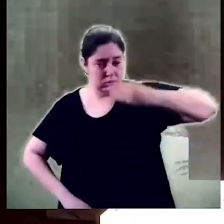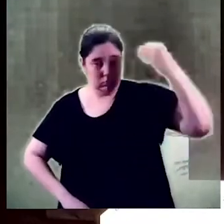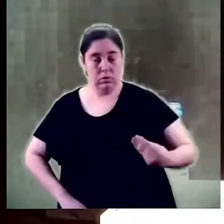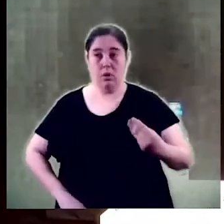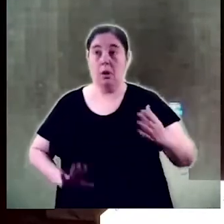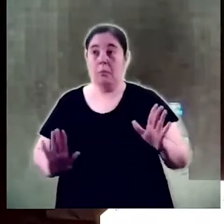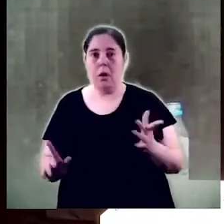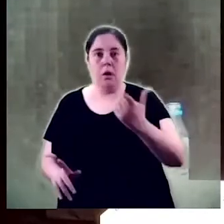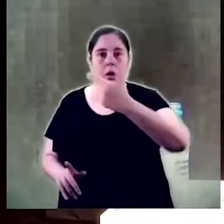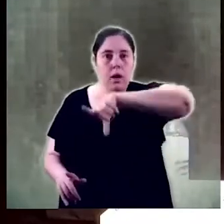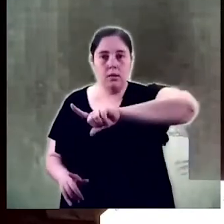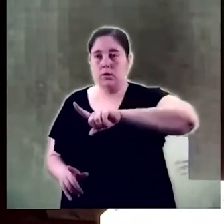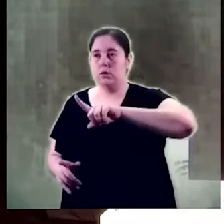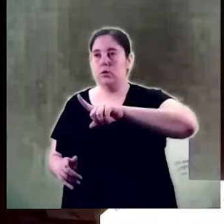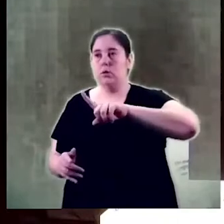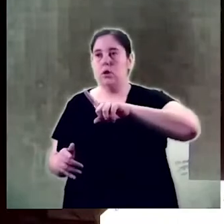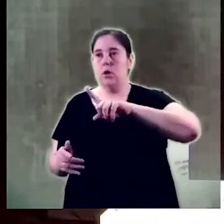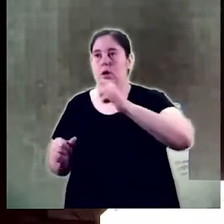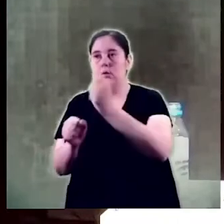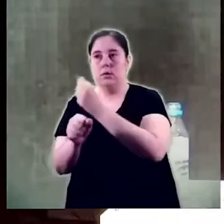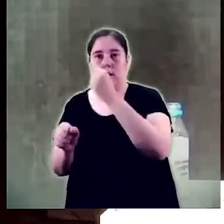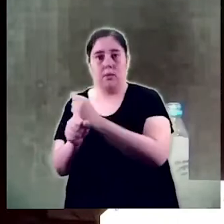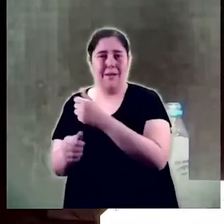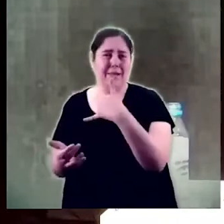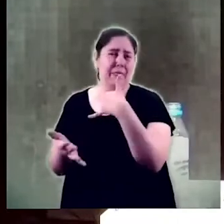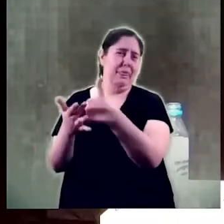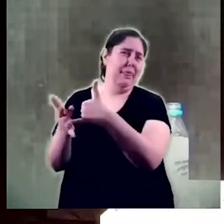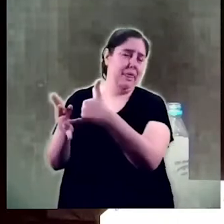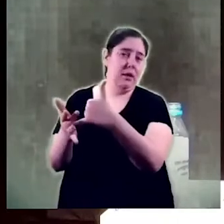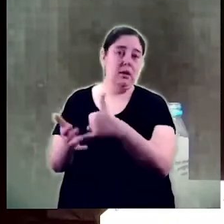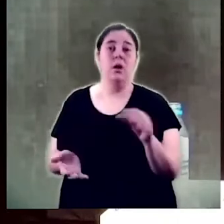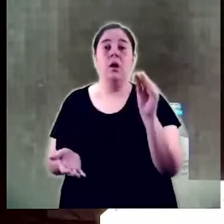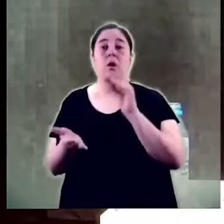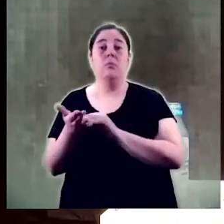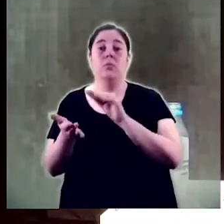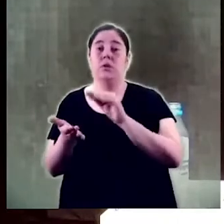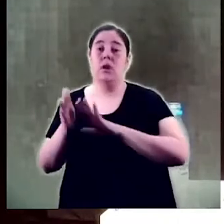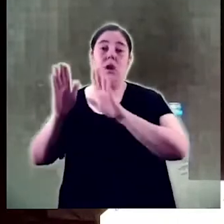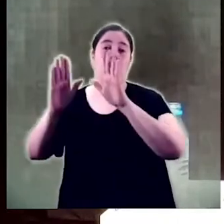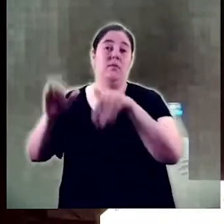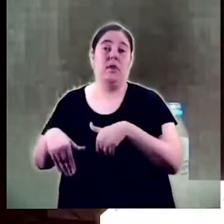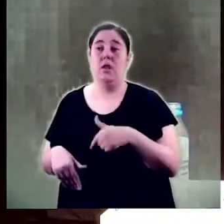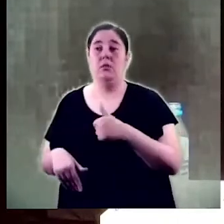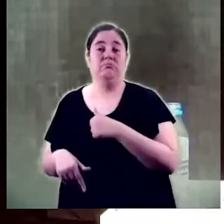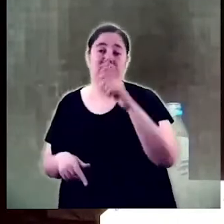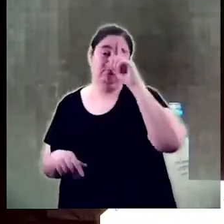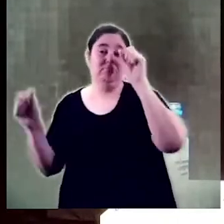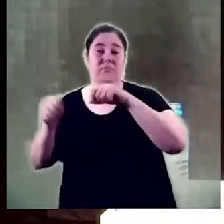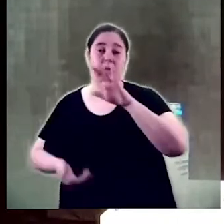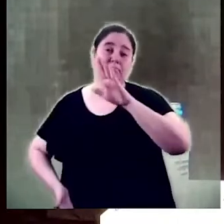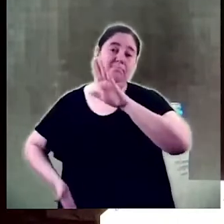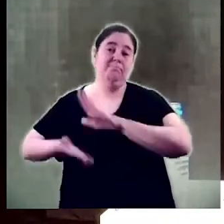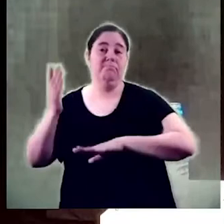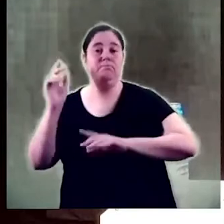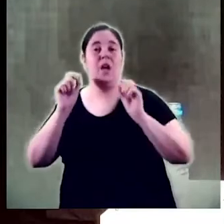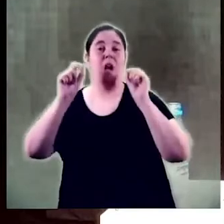obstant es veu abocada a un homerisme professional i vital que fins i tot suposa sovint acabar treballant a l'estranger.